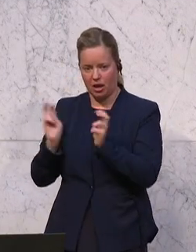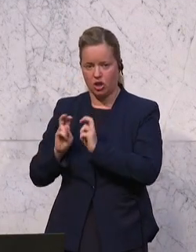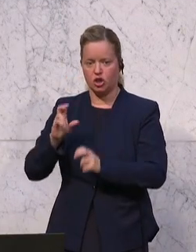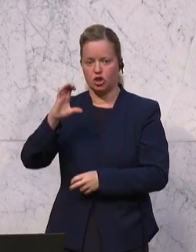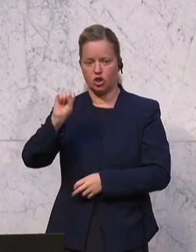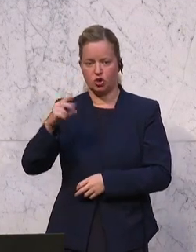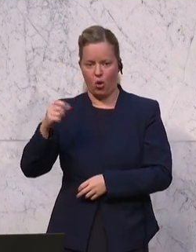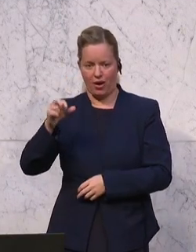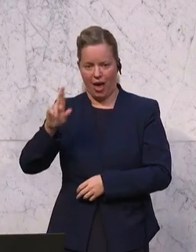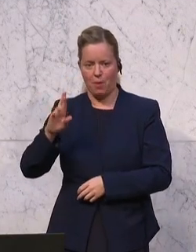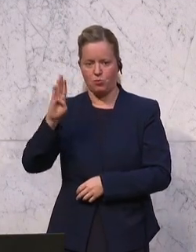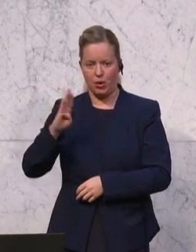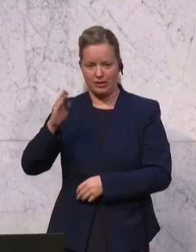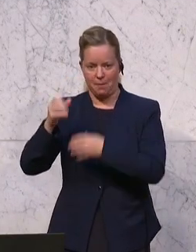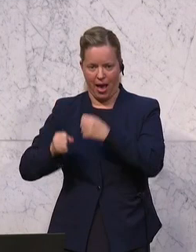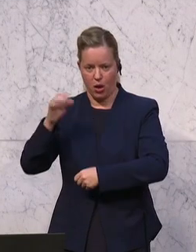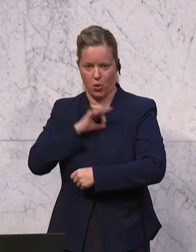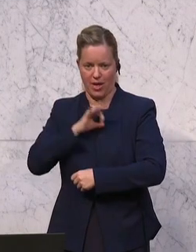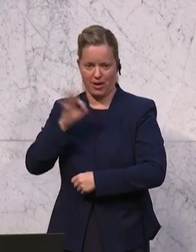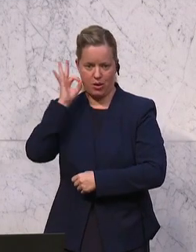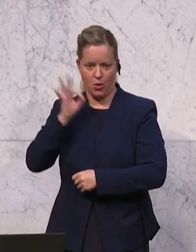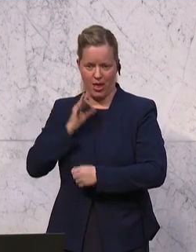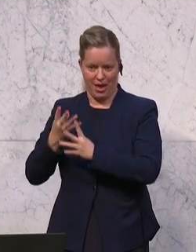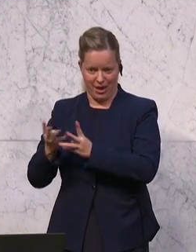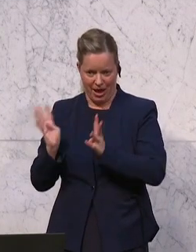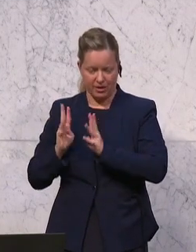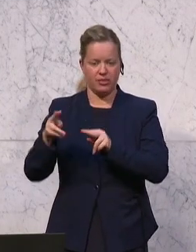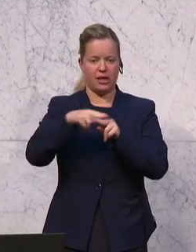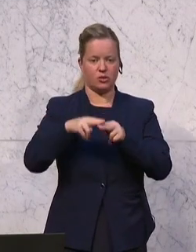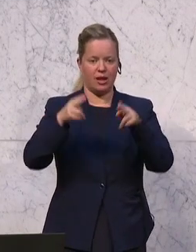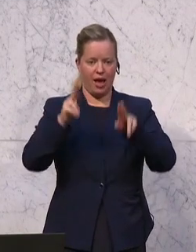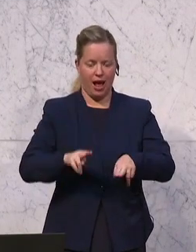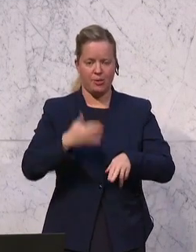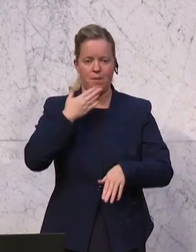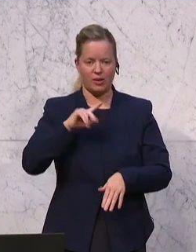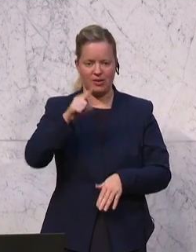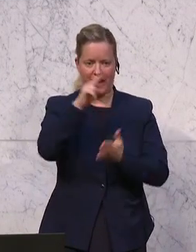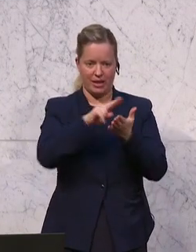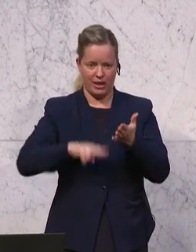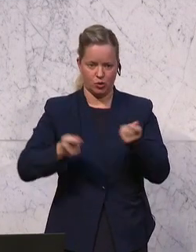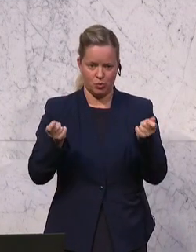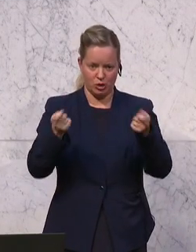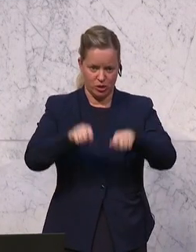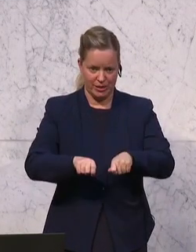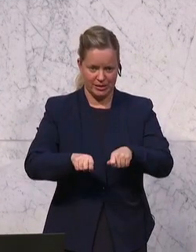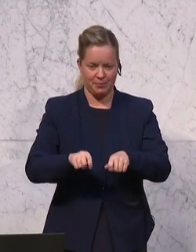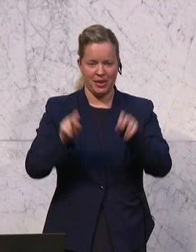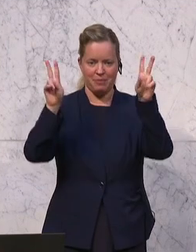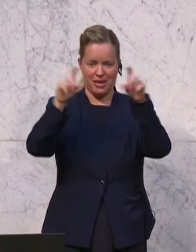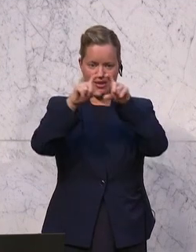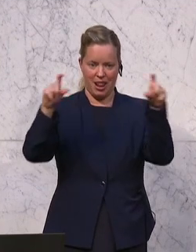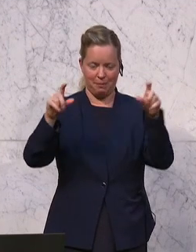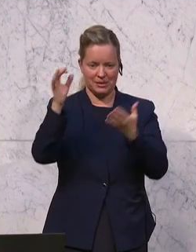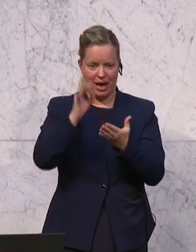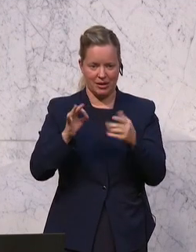Stocker, Georg Bürstmeier, Kolleginnen und Kollegen ein. Der Nationalrat wolle in zweiter Lesung beschließen, die im Titel bezeichnete